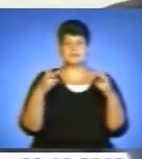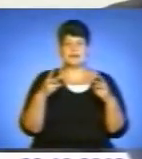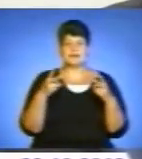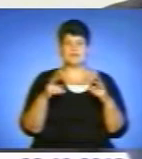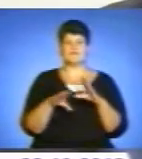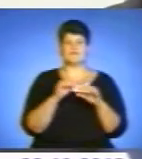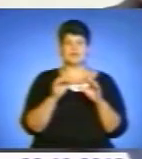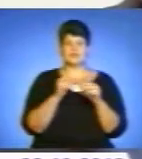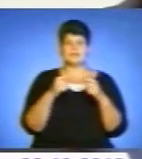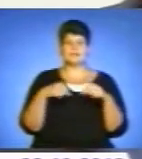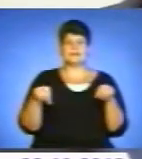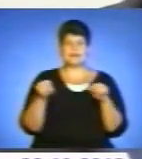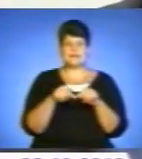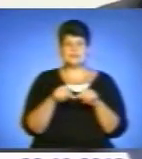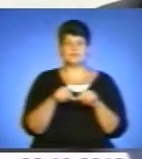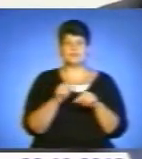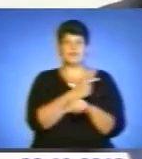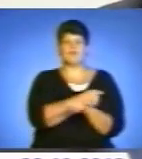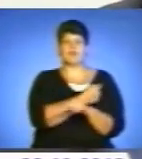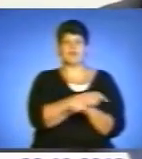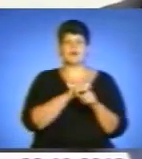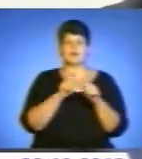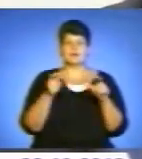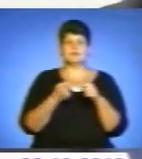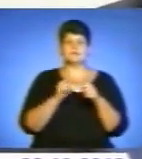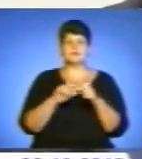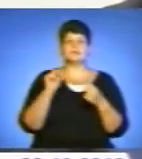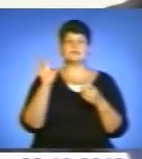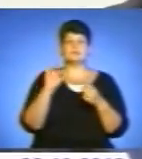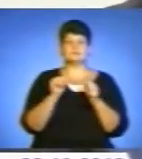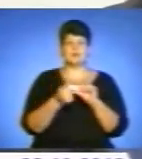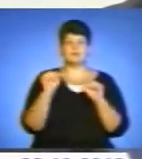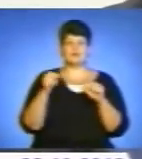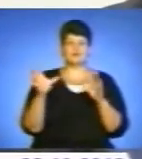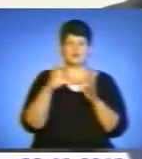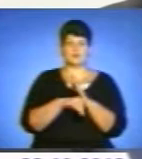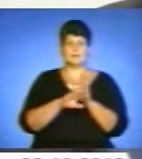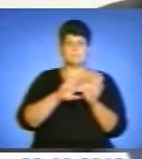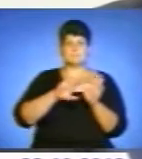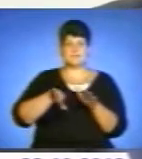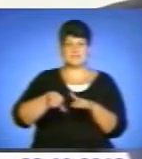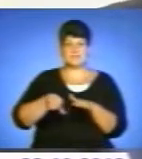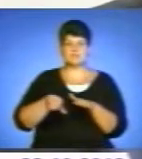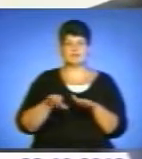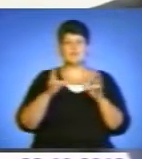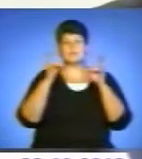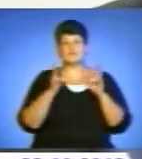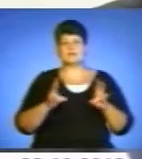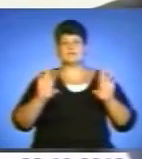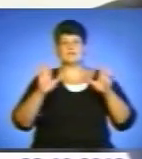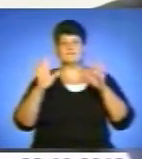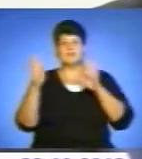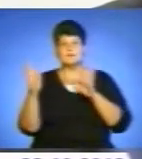дільниці, які утворені в лікарнях, ті зміни можуть вноситися пізніше. Тому що нещасні випадки,